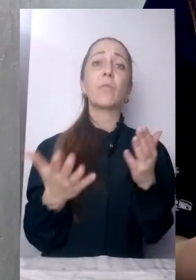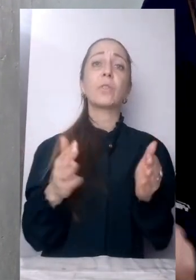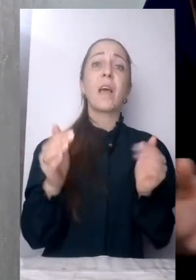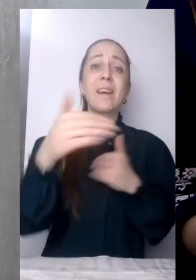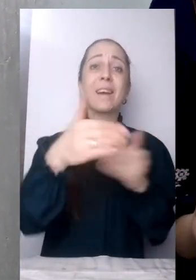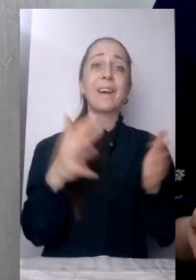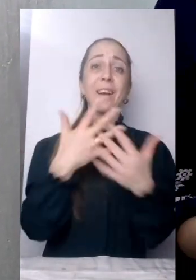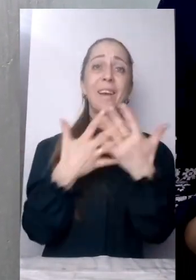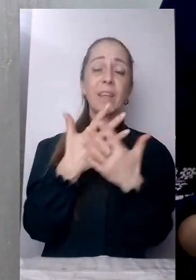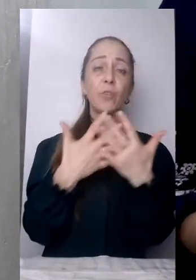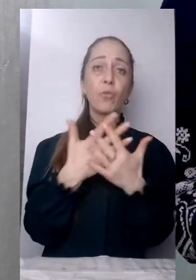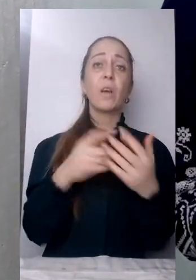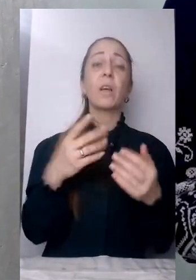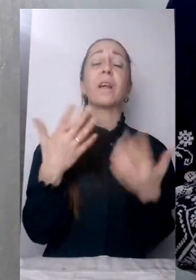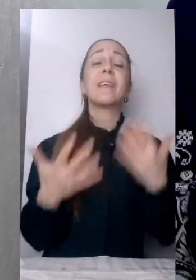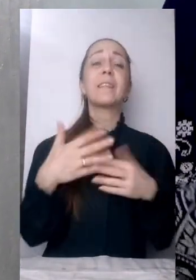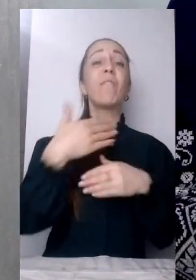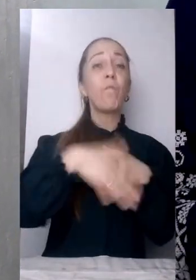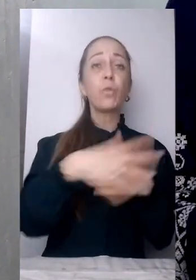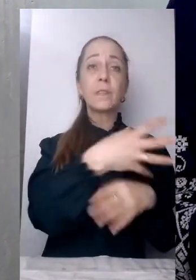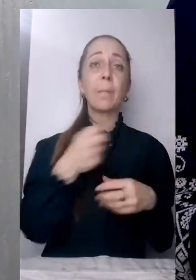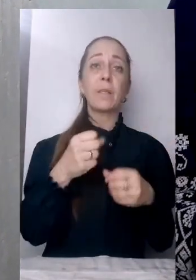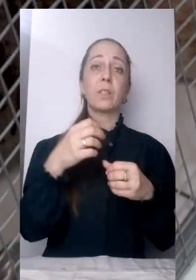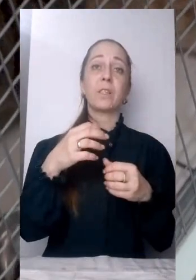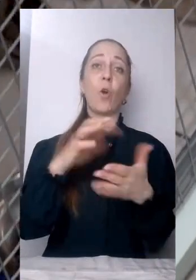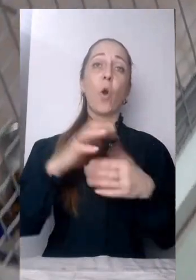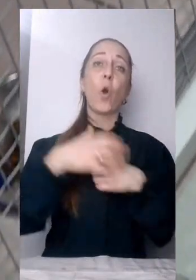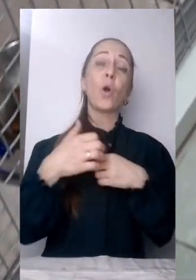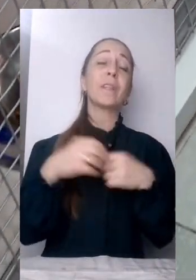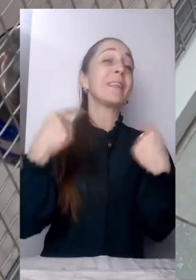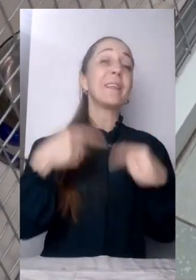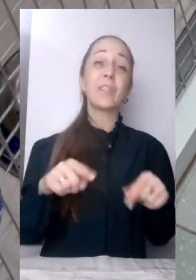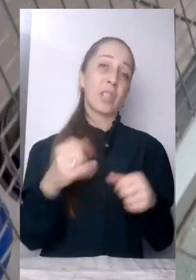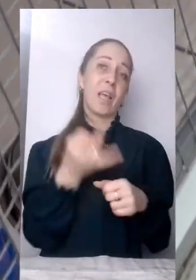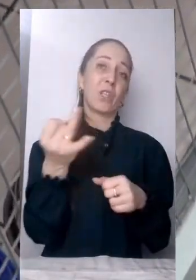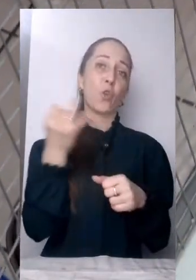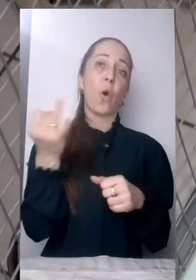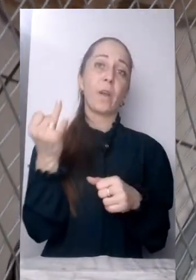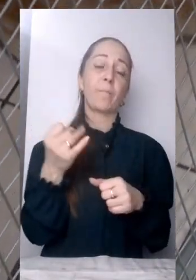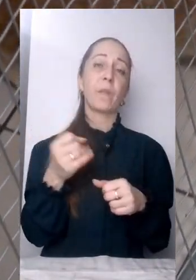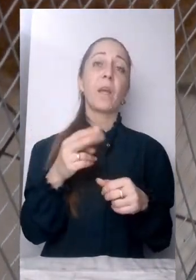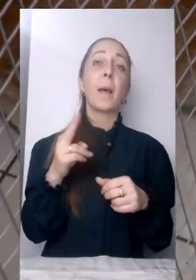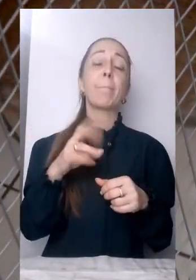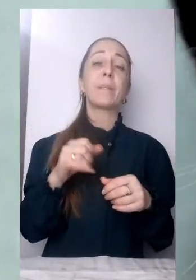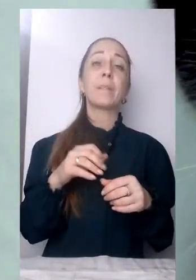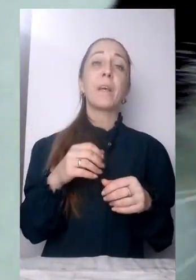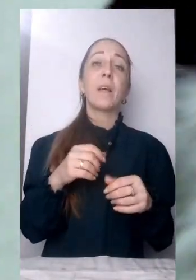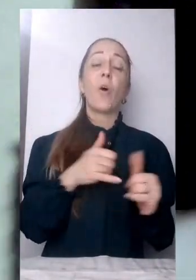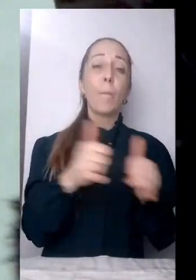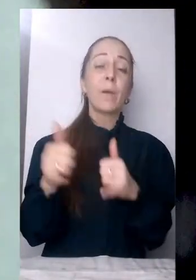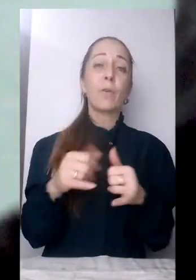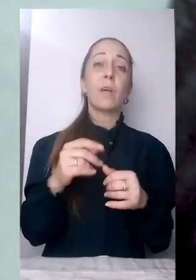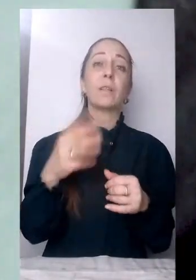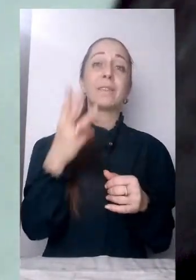вулична тварина і ми забираємо її в тепло з вулиці, це зовсім інша історія. Під її опікою нині 30 безпритульних тварин, каже дівчина.